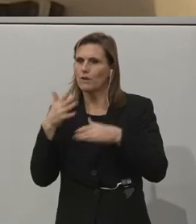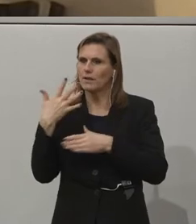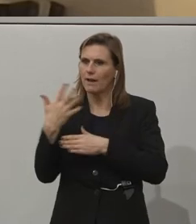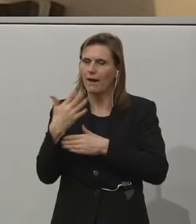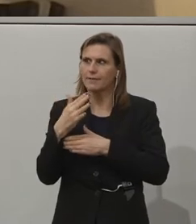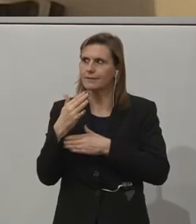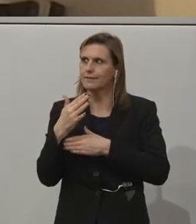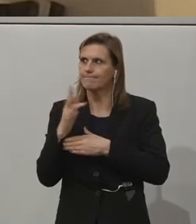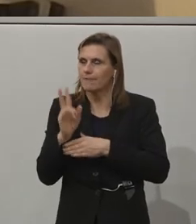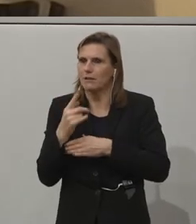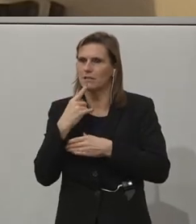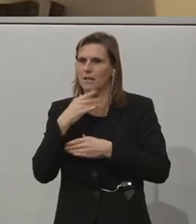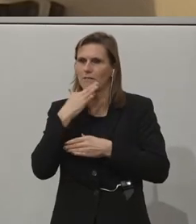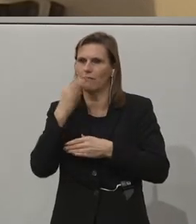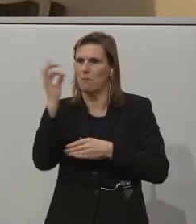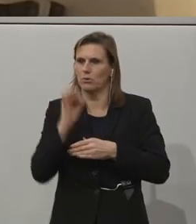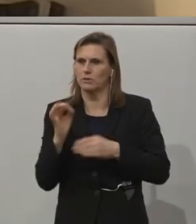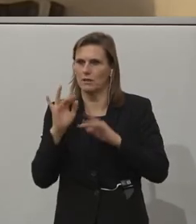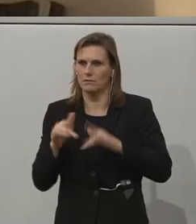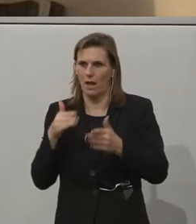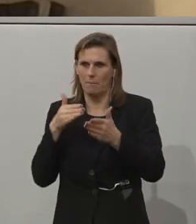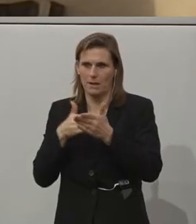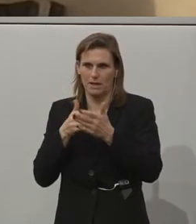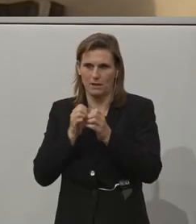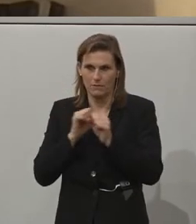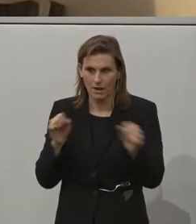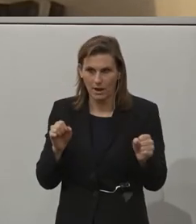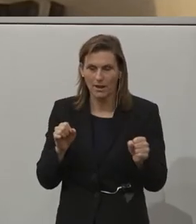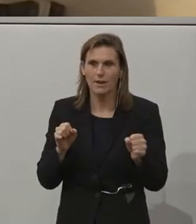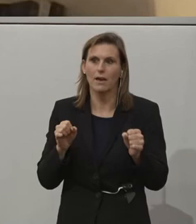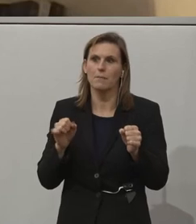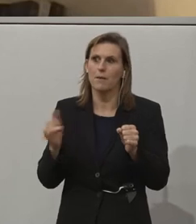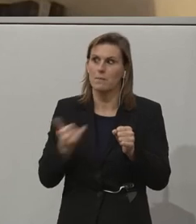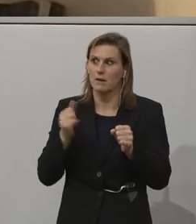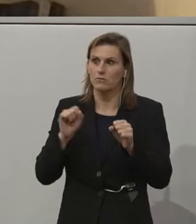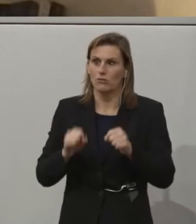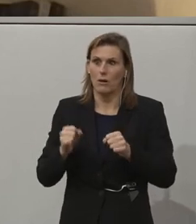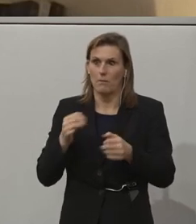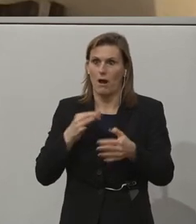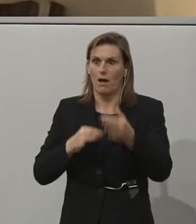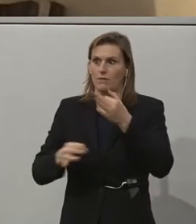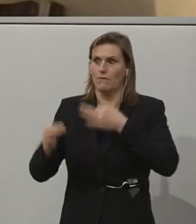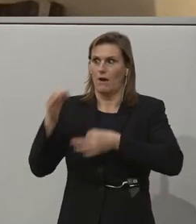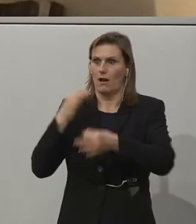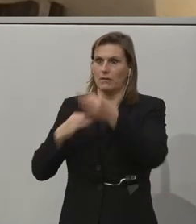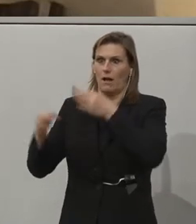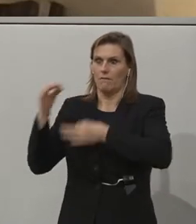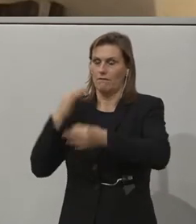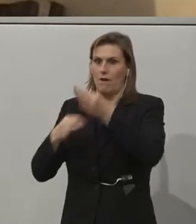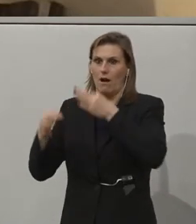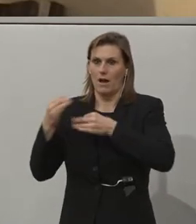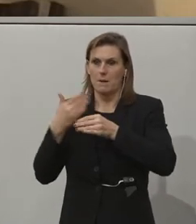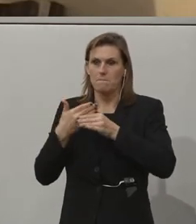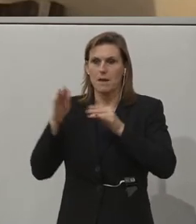with disabilities has created a culture, whether in the nonprofit, public or private sectors,